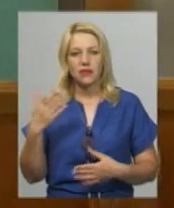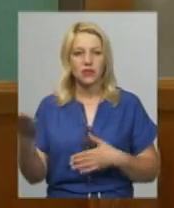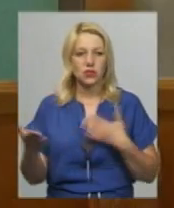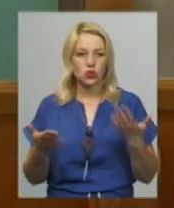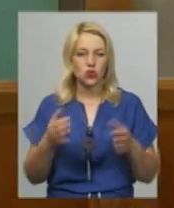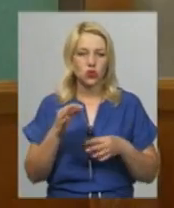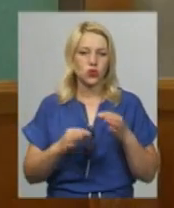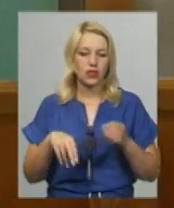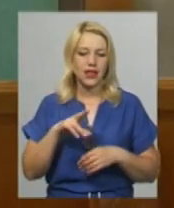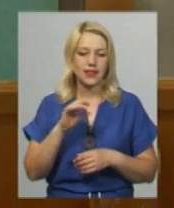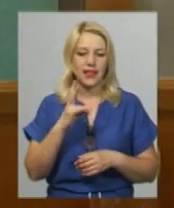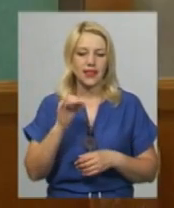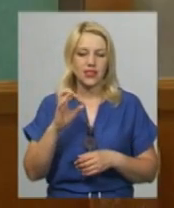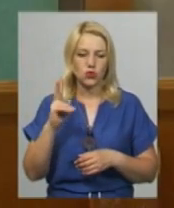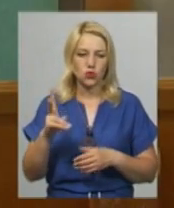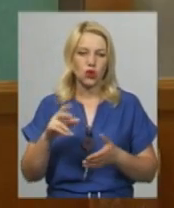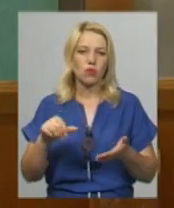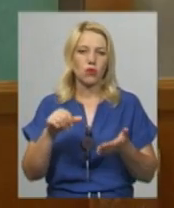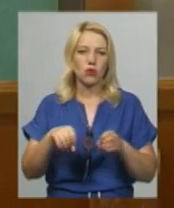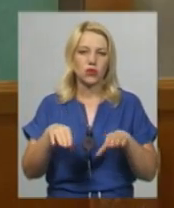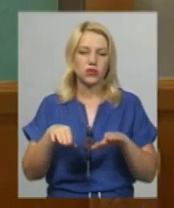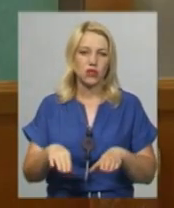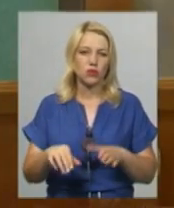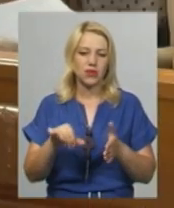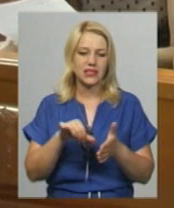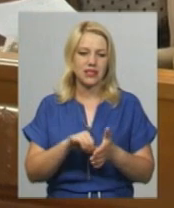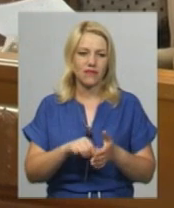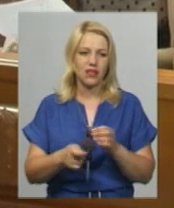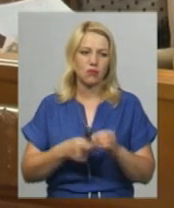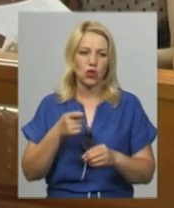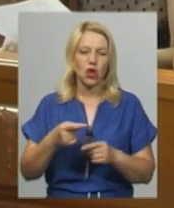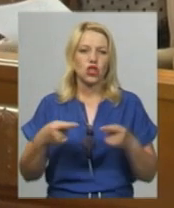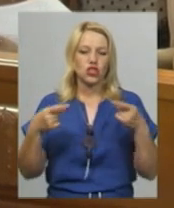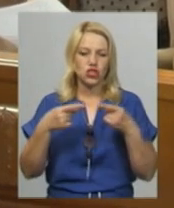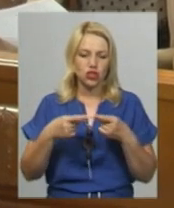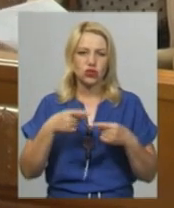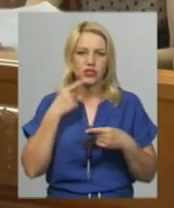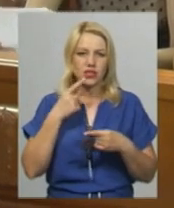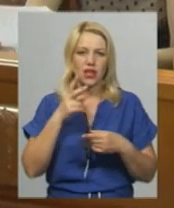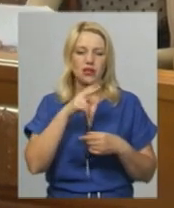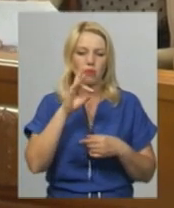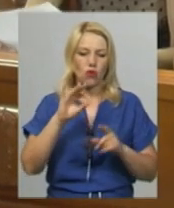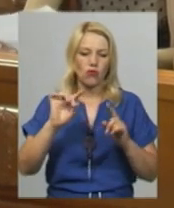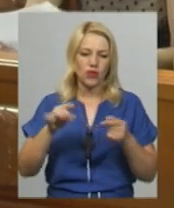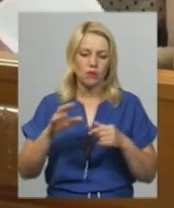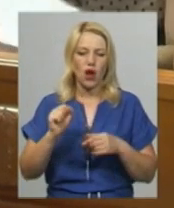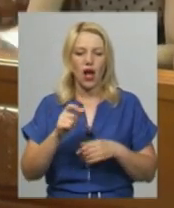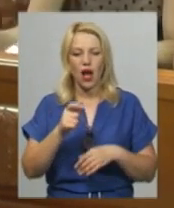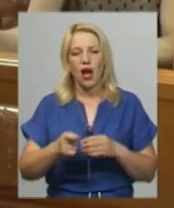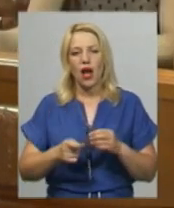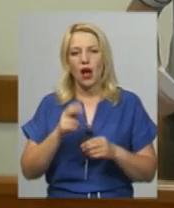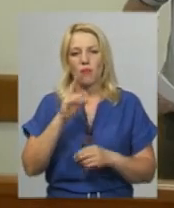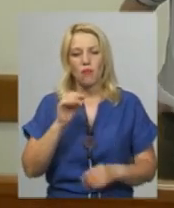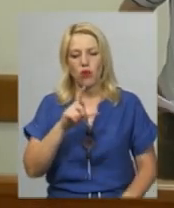суддя Руслан Денесюк постановив представників позивача чітко сформулювати позовну вимогу, а відповідача – надати документальне